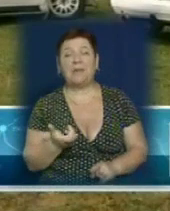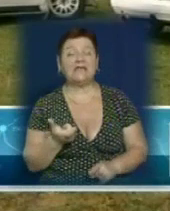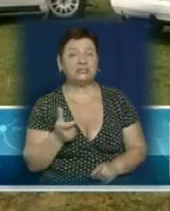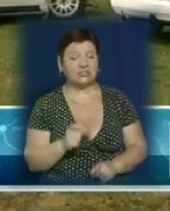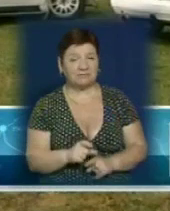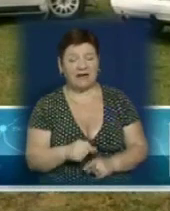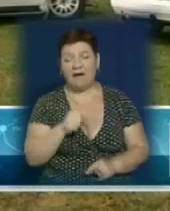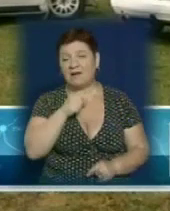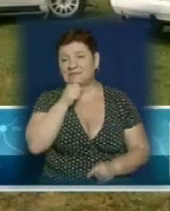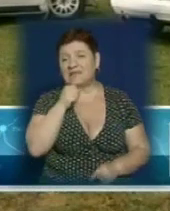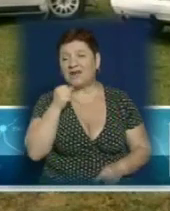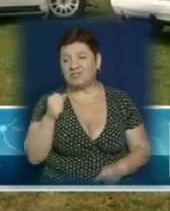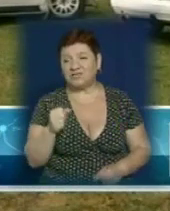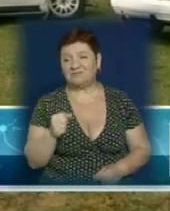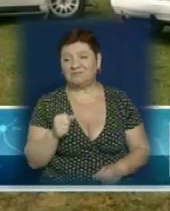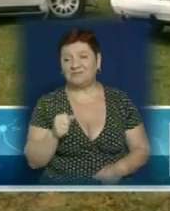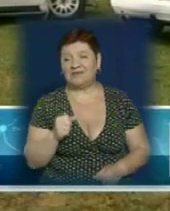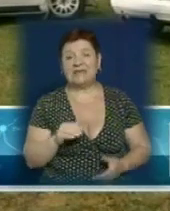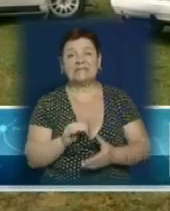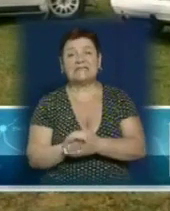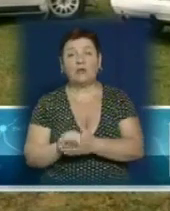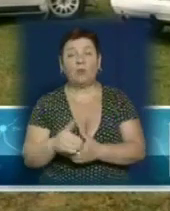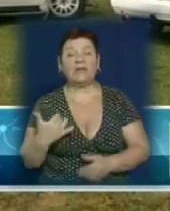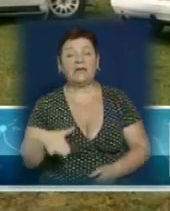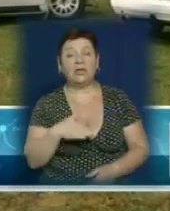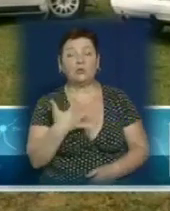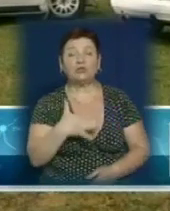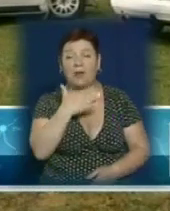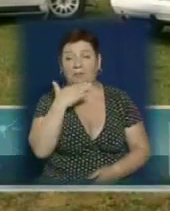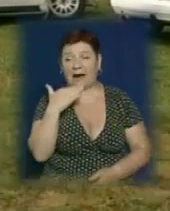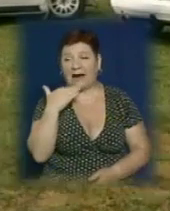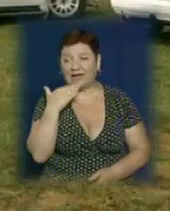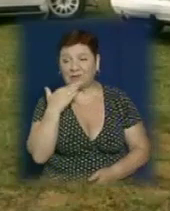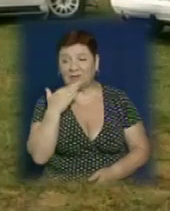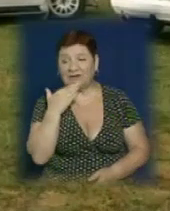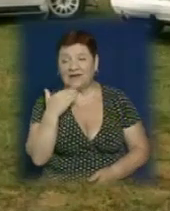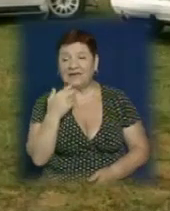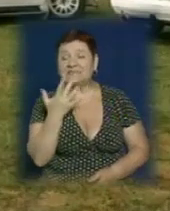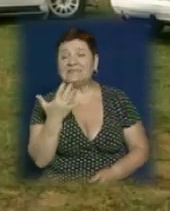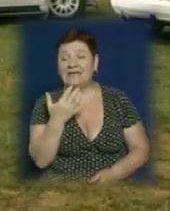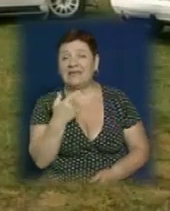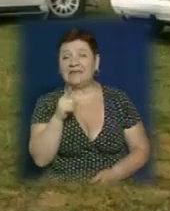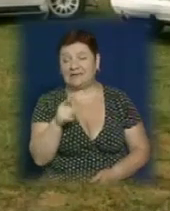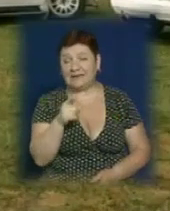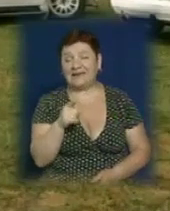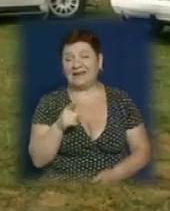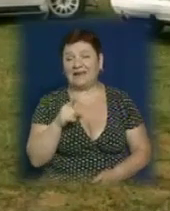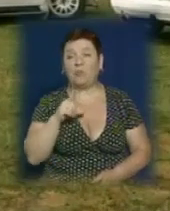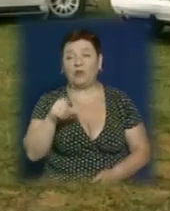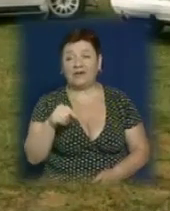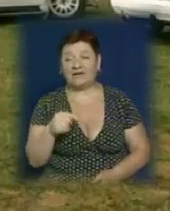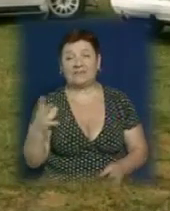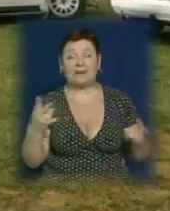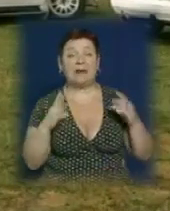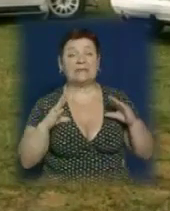старші знайомі, які вже багато гонок проїхали. Ти все одно хвилюєшся, скільки ти не проїхав. Тому, перш за все, треба